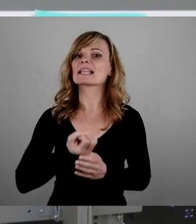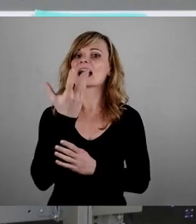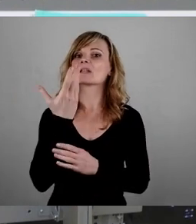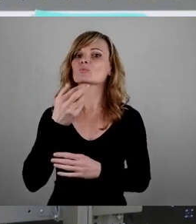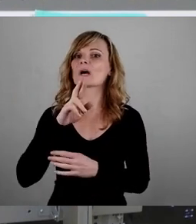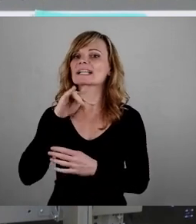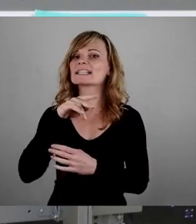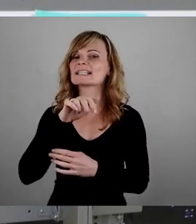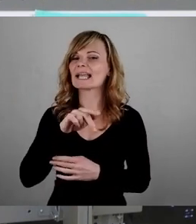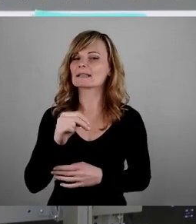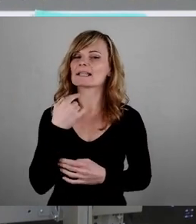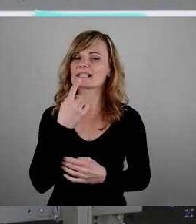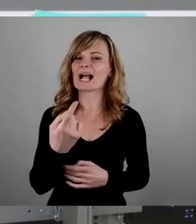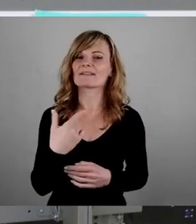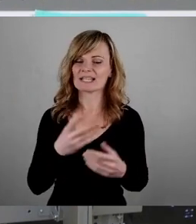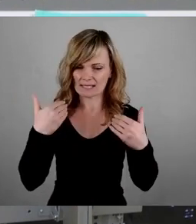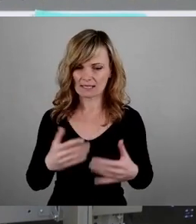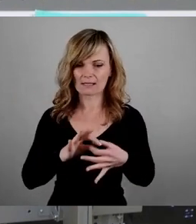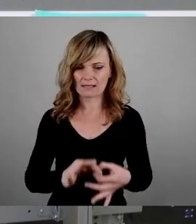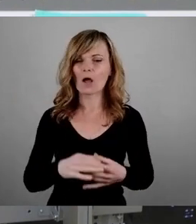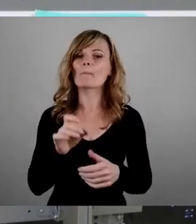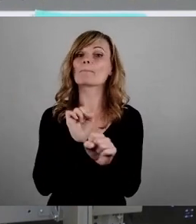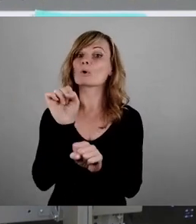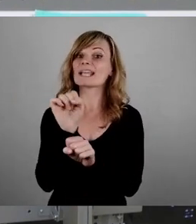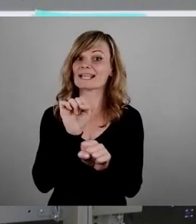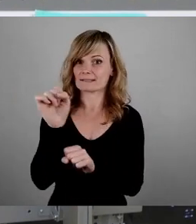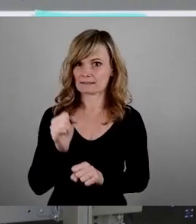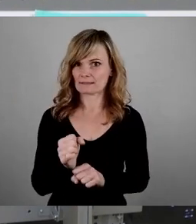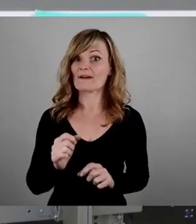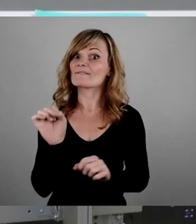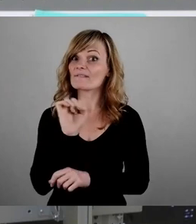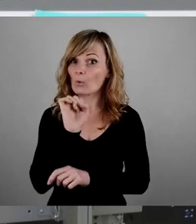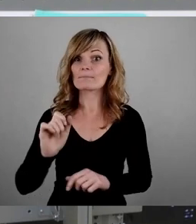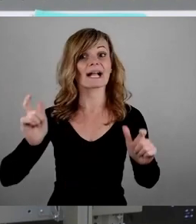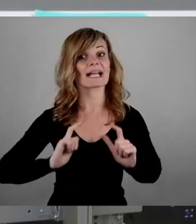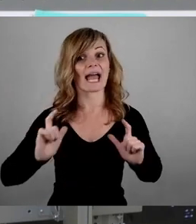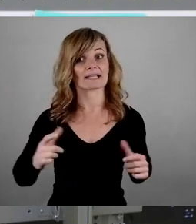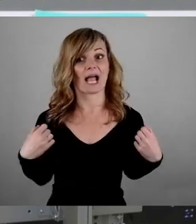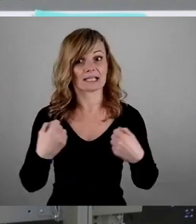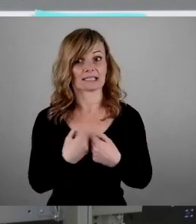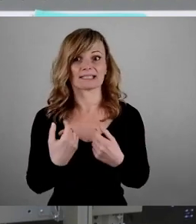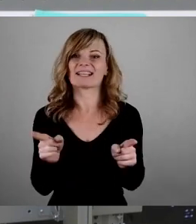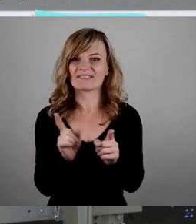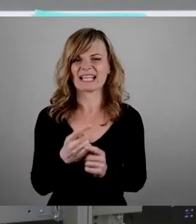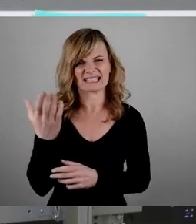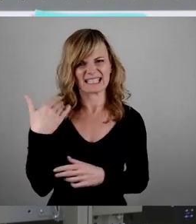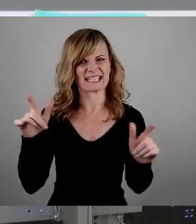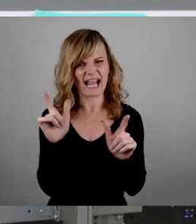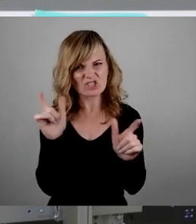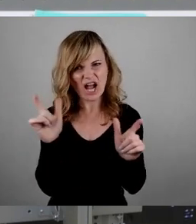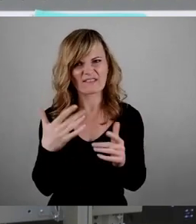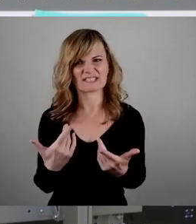Protesthaltung, denn Kleider symbolisierten für sie die Konvention der Gesellschaft, die sie ablehnten.